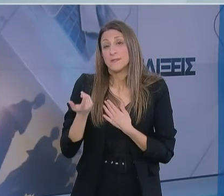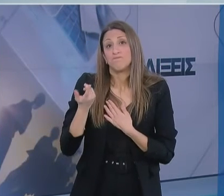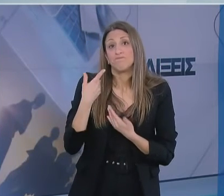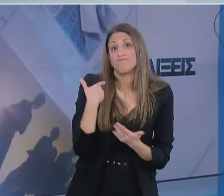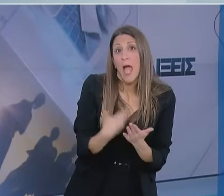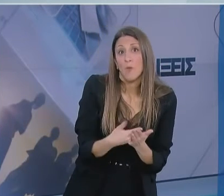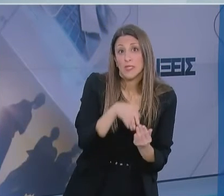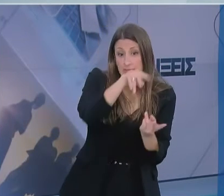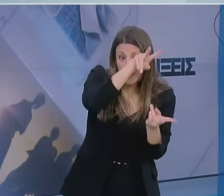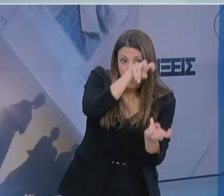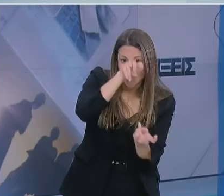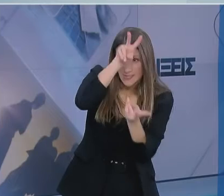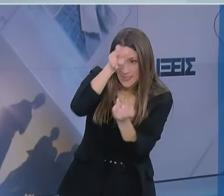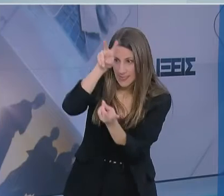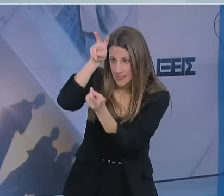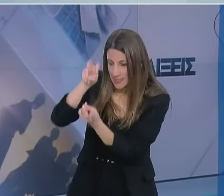λίγο αργότερα.